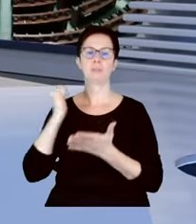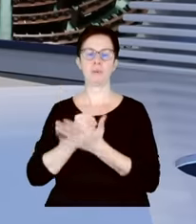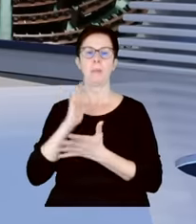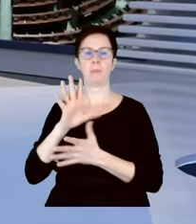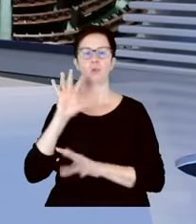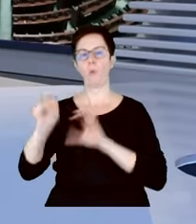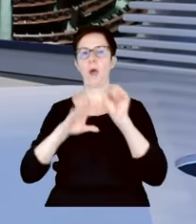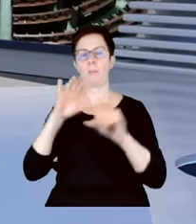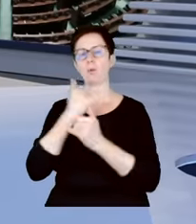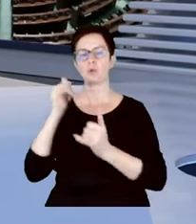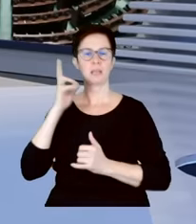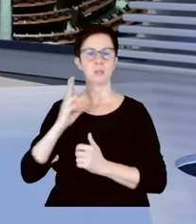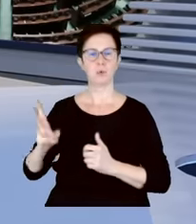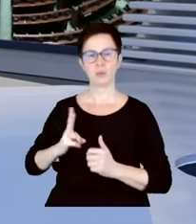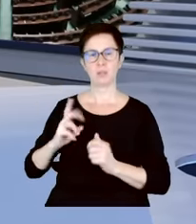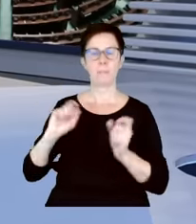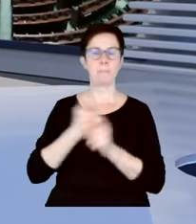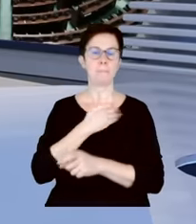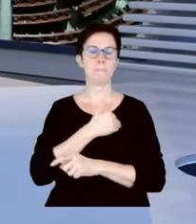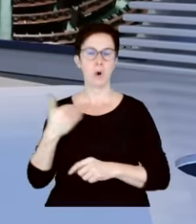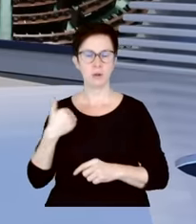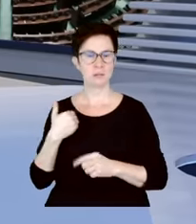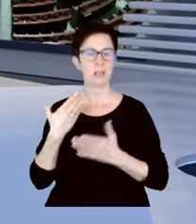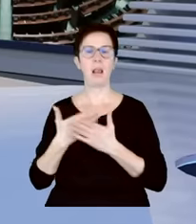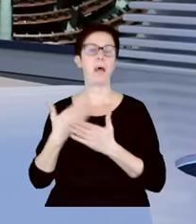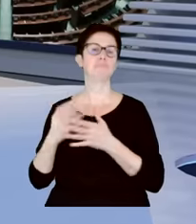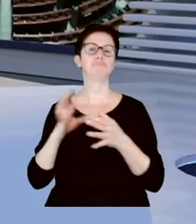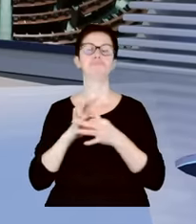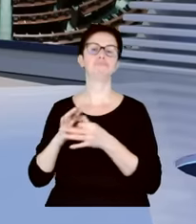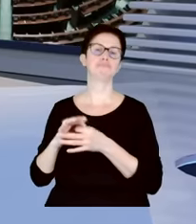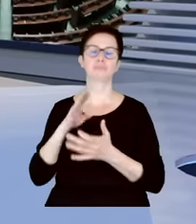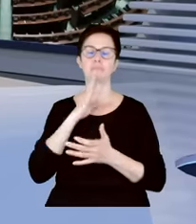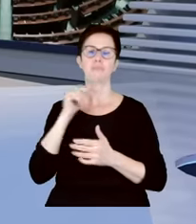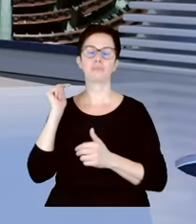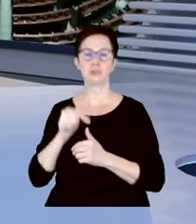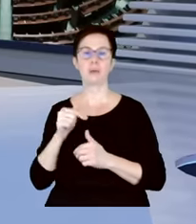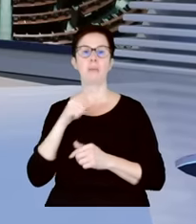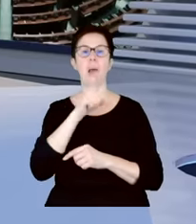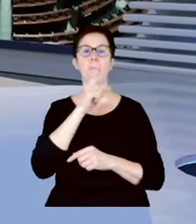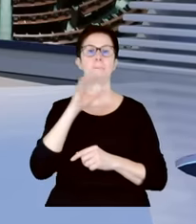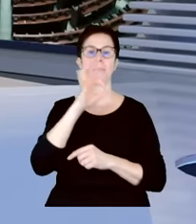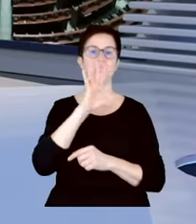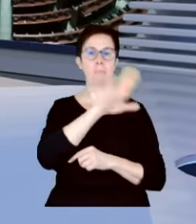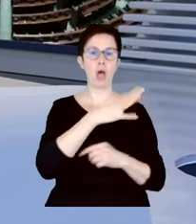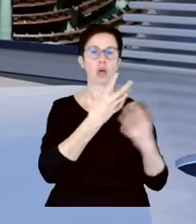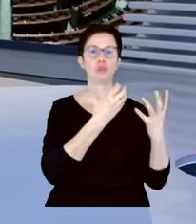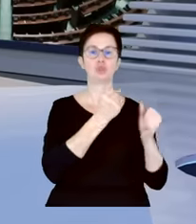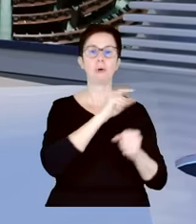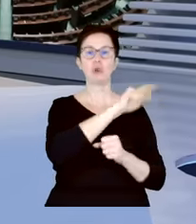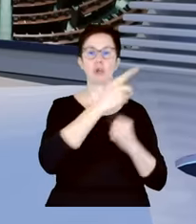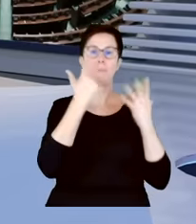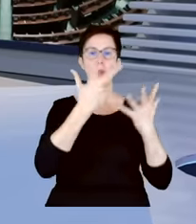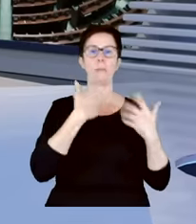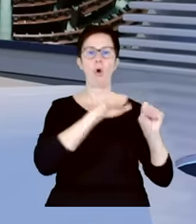instytucje państwa polskiego w myśl zasady, że trzeba odbić z rąk Prawa i Sprawiedliwości to, co przez 8 lat było niszczone.